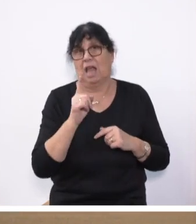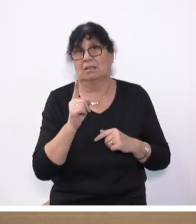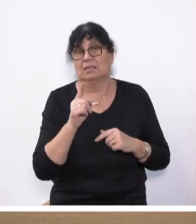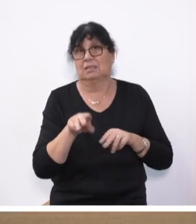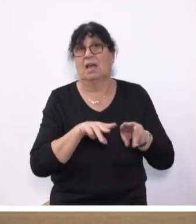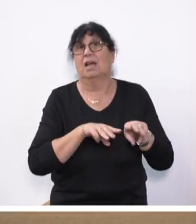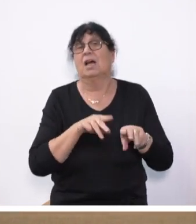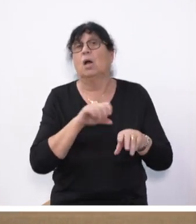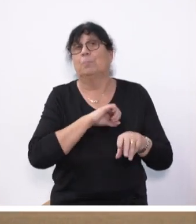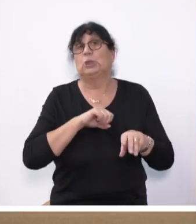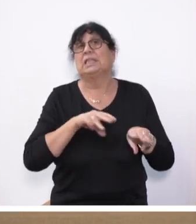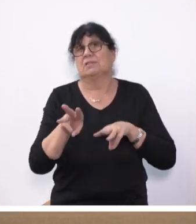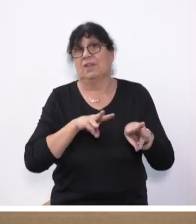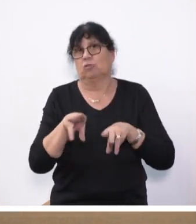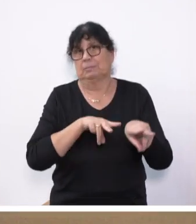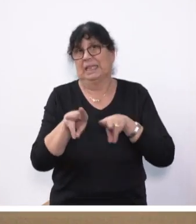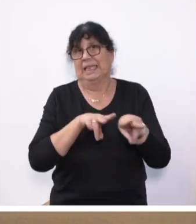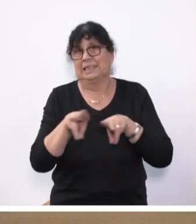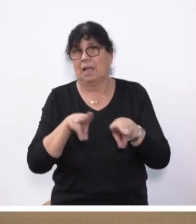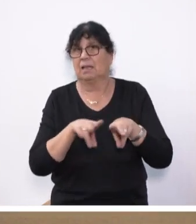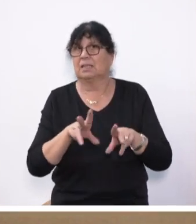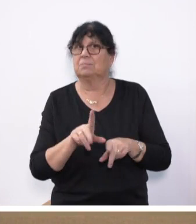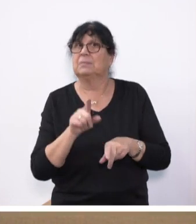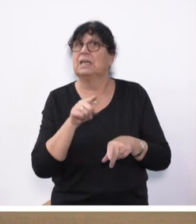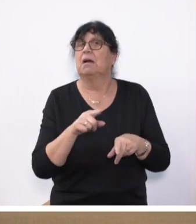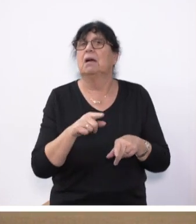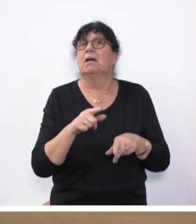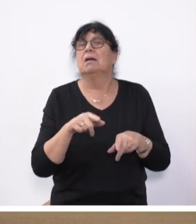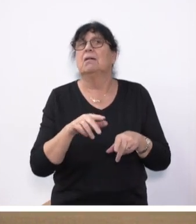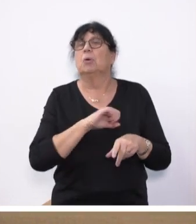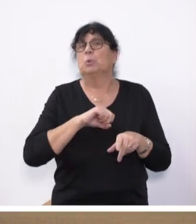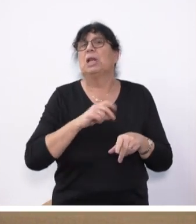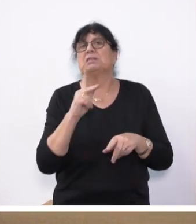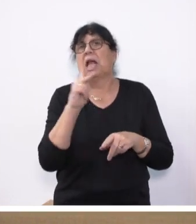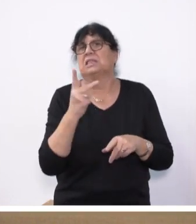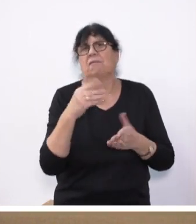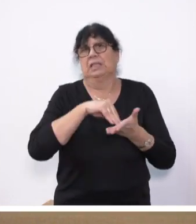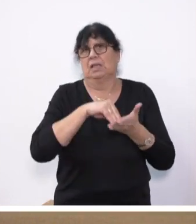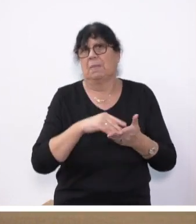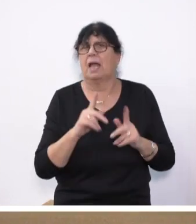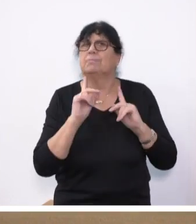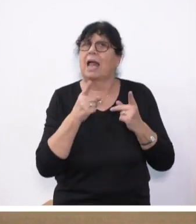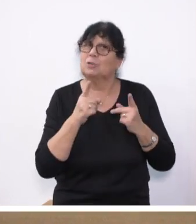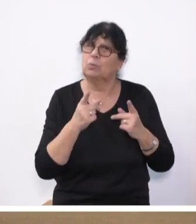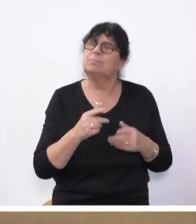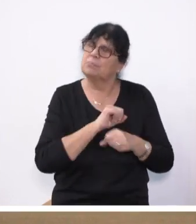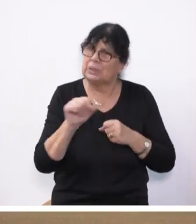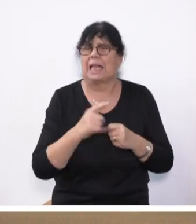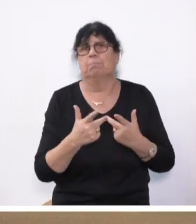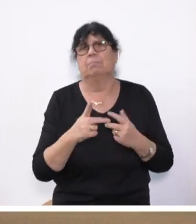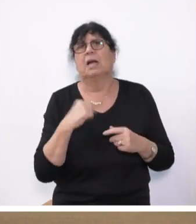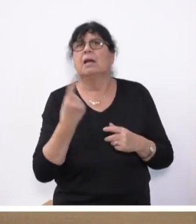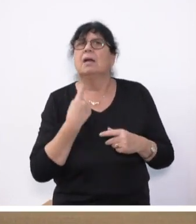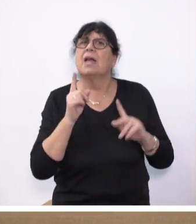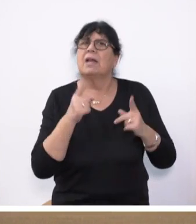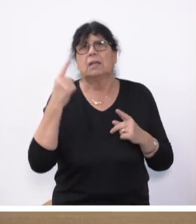Bundeswirtschaftsministers. Der Kanzler war nicht da. Und ja, also immerhin. Wir werden aber,